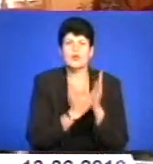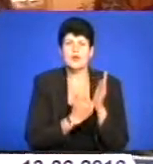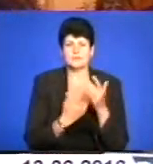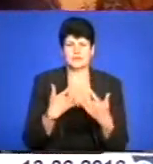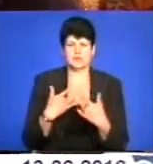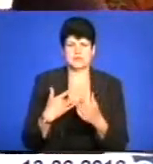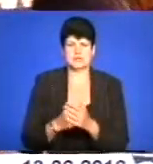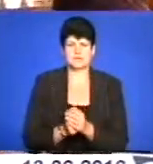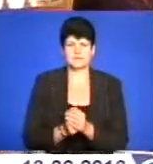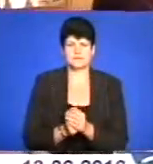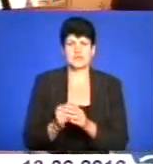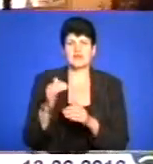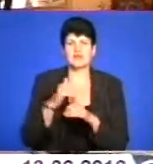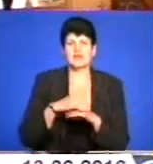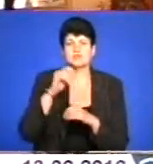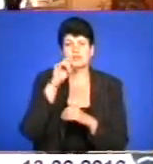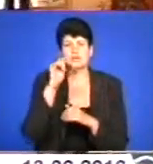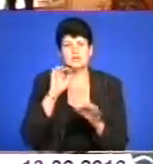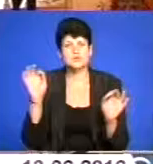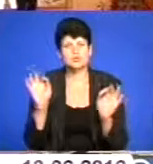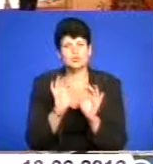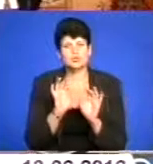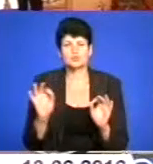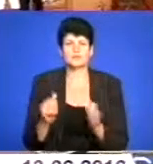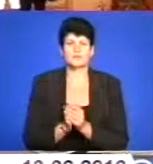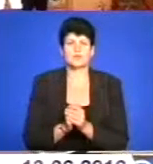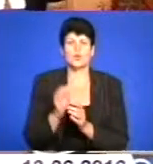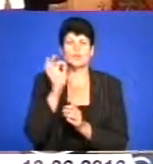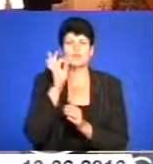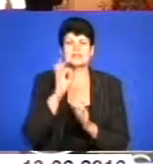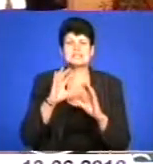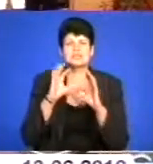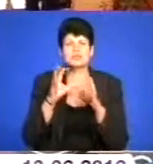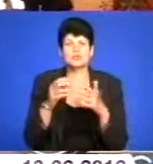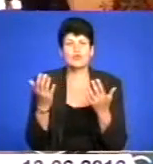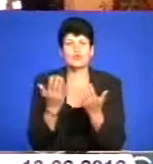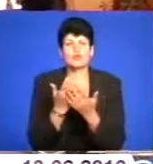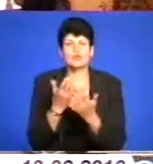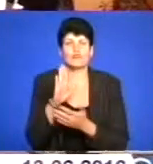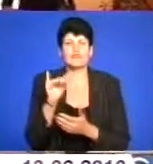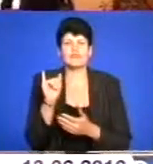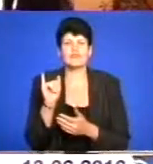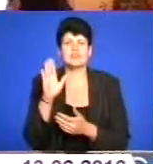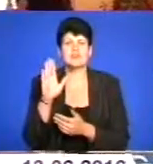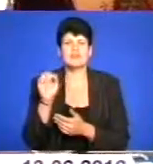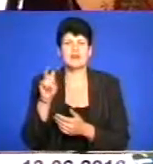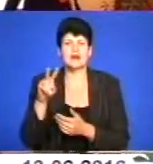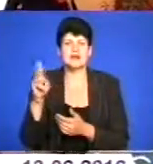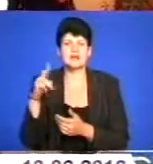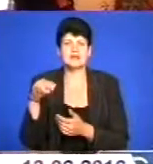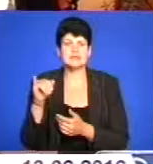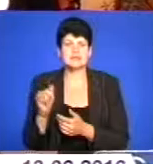І ввечері української музики, музика світового кіно, Вівальді, Гендель, Бахцек,